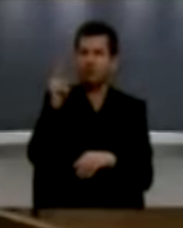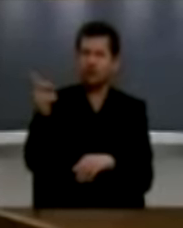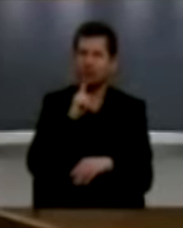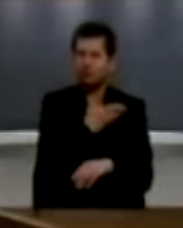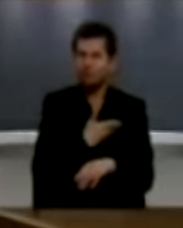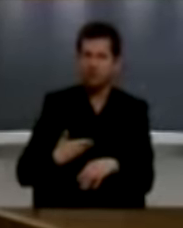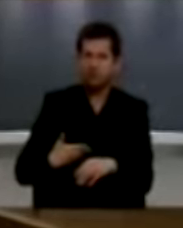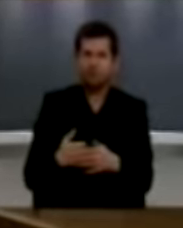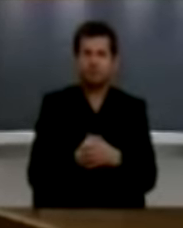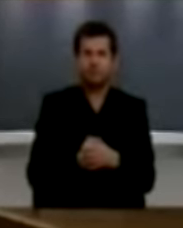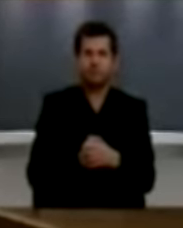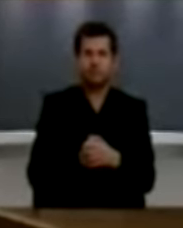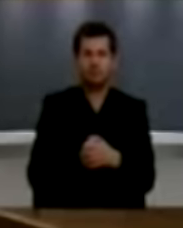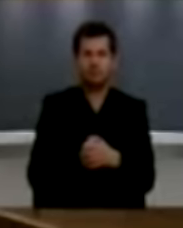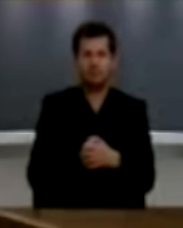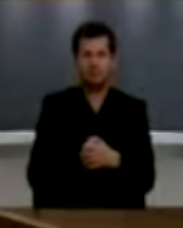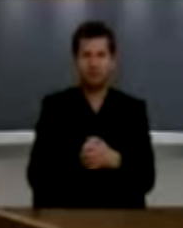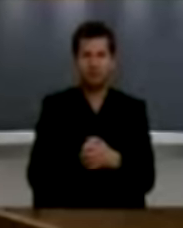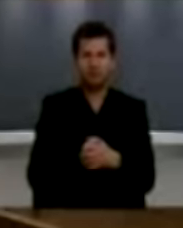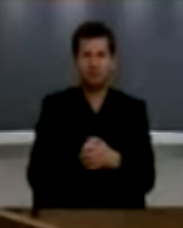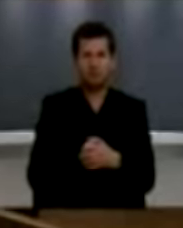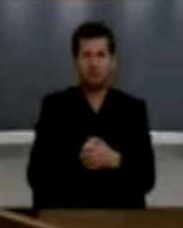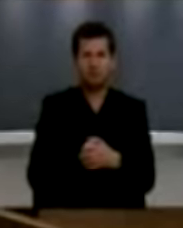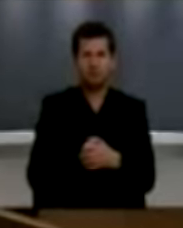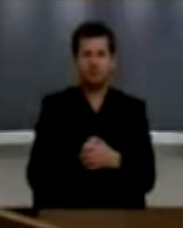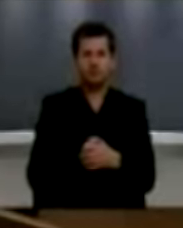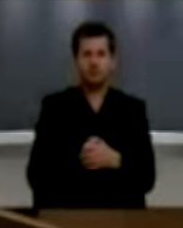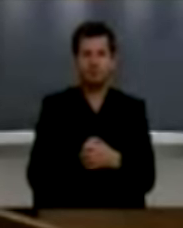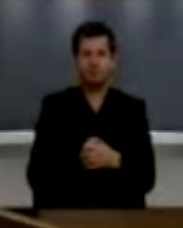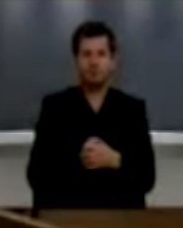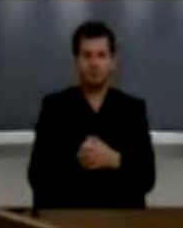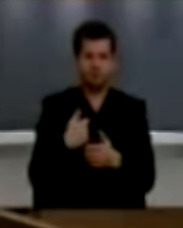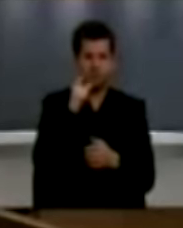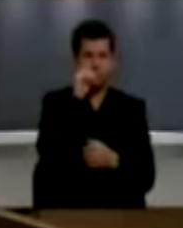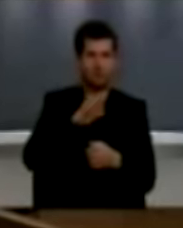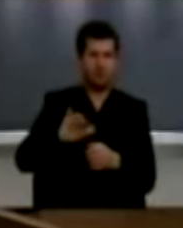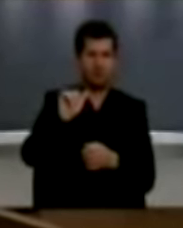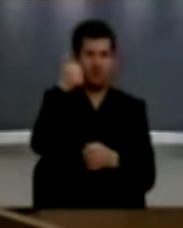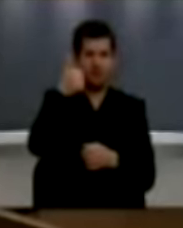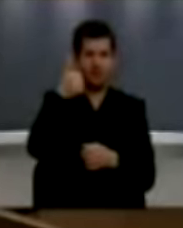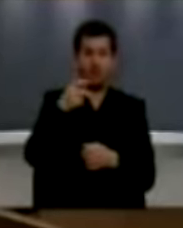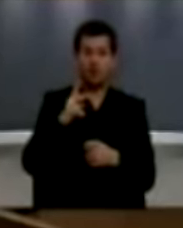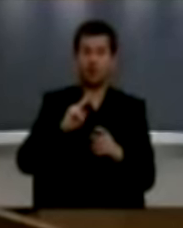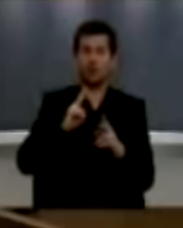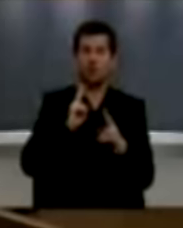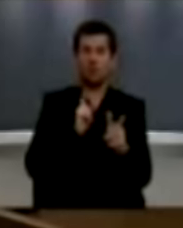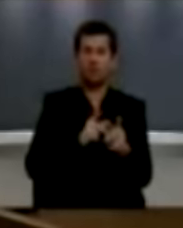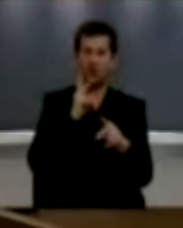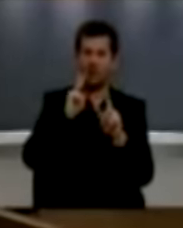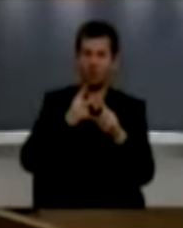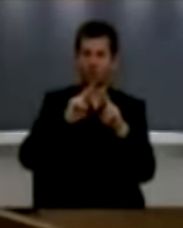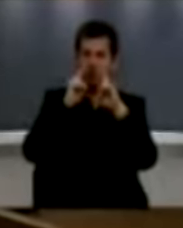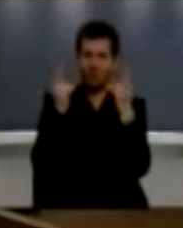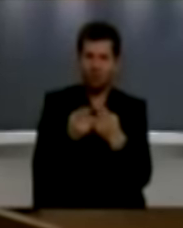Jugoslavisë. Me e thash bëhemi populli vetëm pas ljuftës dhëjtë botërore që